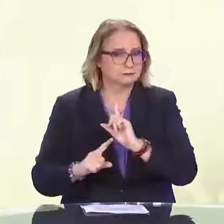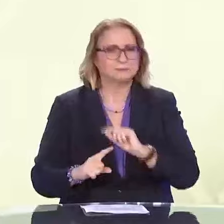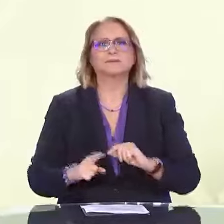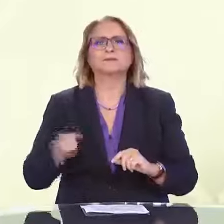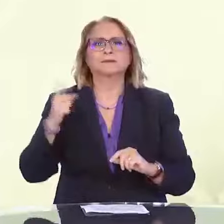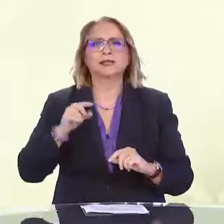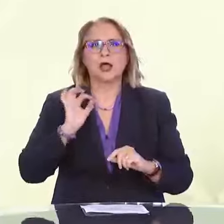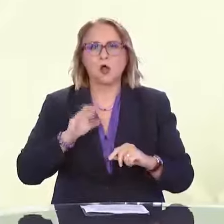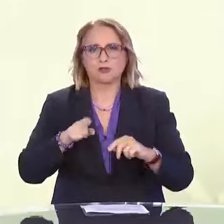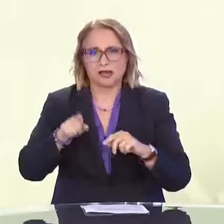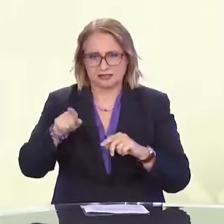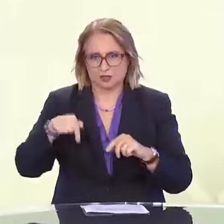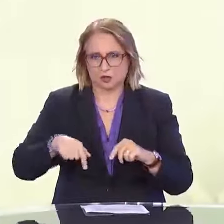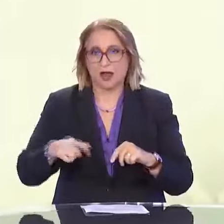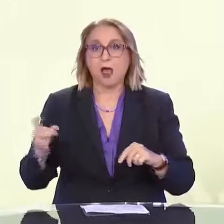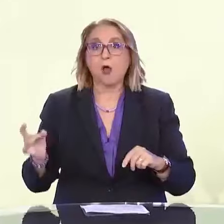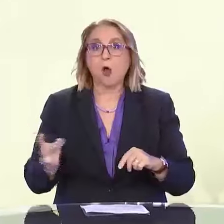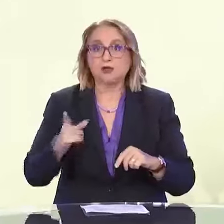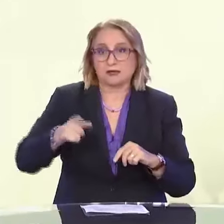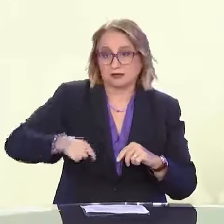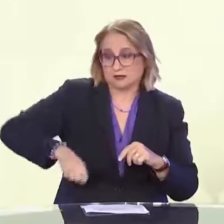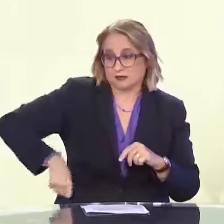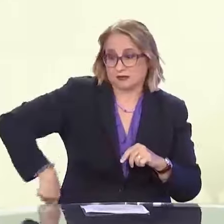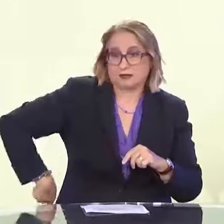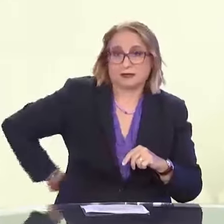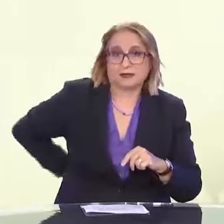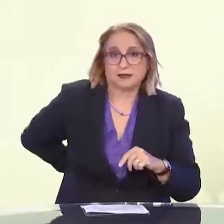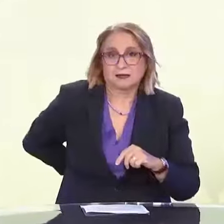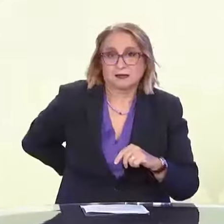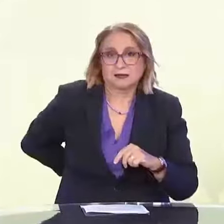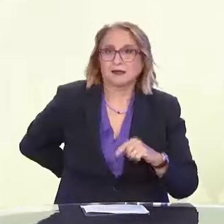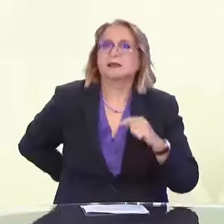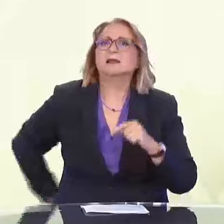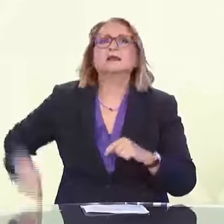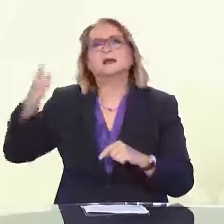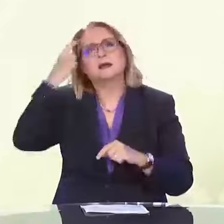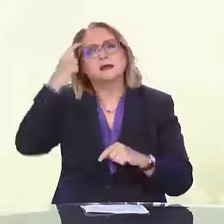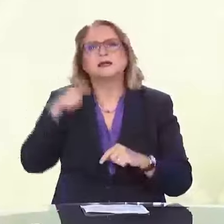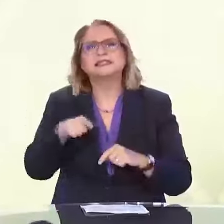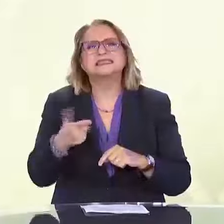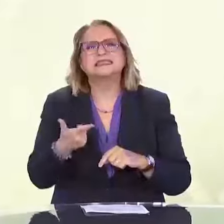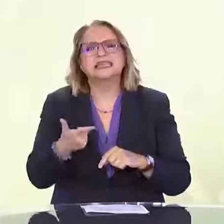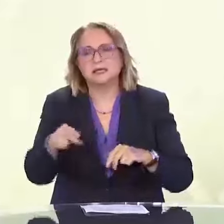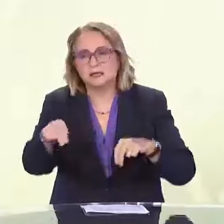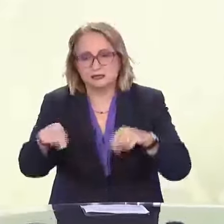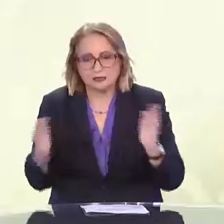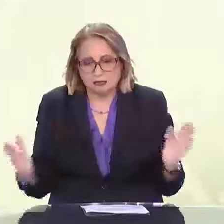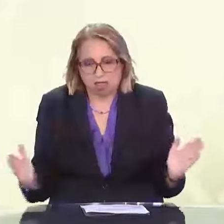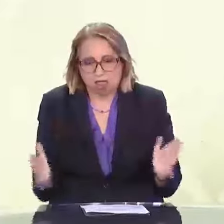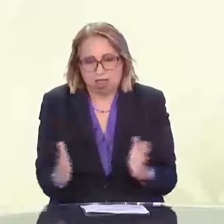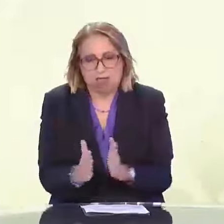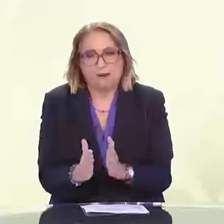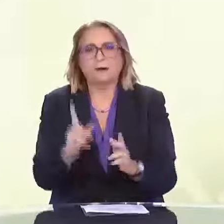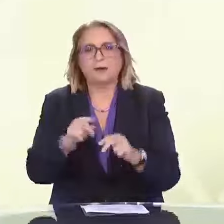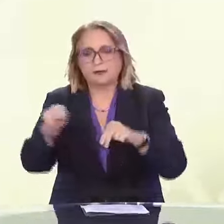σου πίσω από την πλάτη σου. Ωραία. Τέλεια. Όταν το κάνεις λοιπόν αυτό, έχω καταλαβαίνει ότι έχουμε στενό πέρασμα, έρχομαι από πίσω σου, το περνάμε και όταν τελειώσει το πέρασμα,